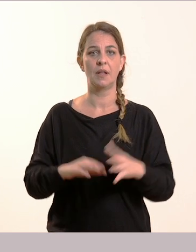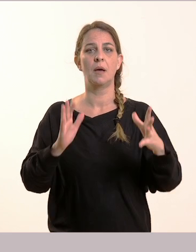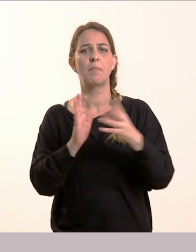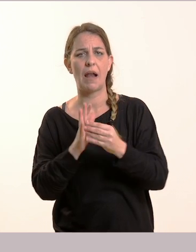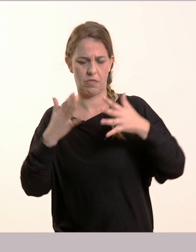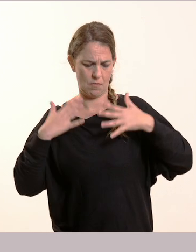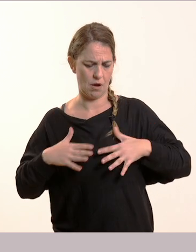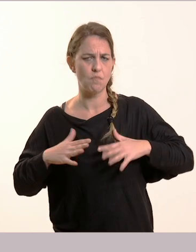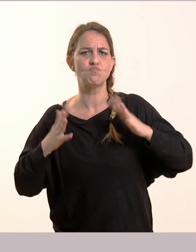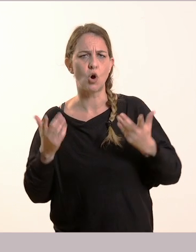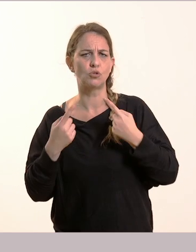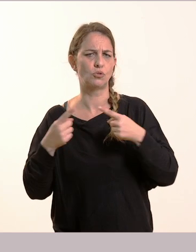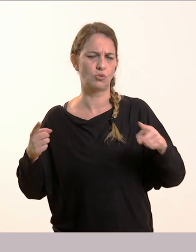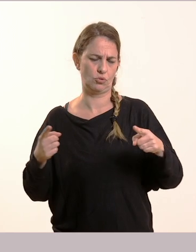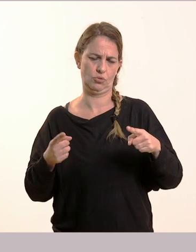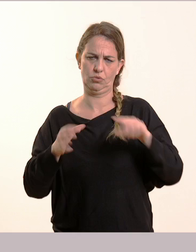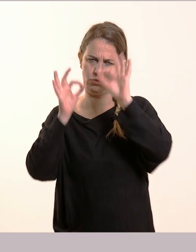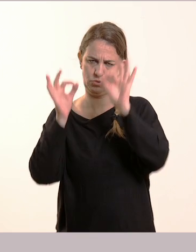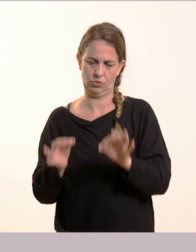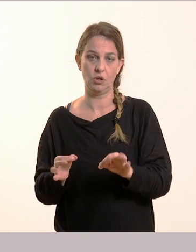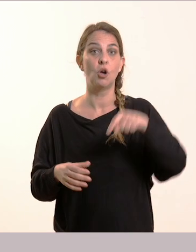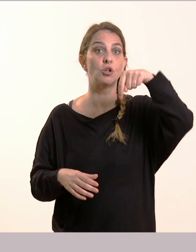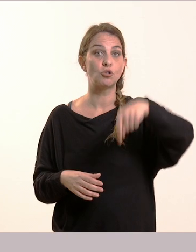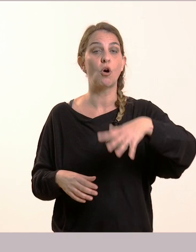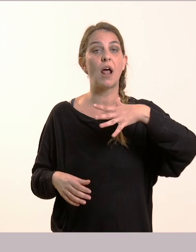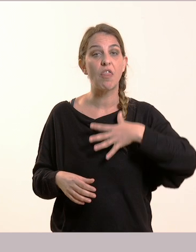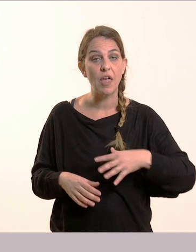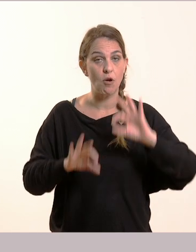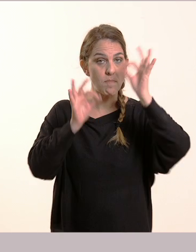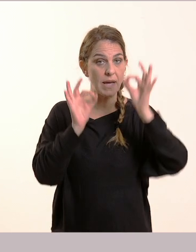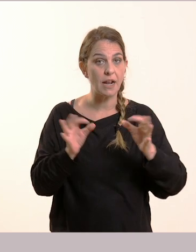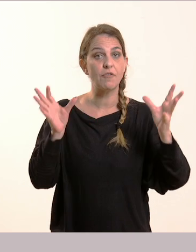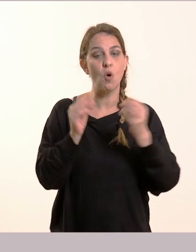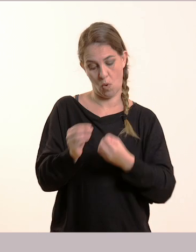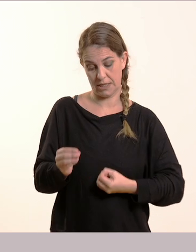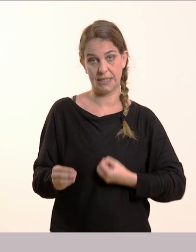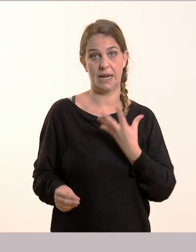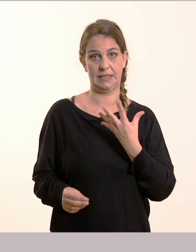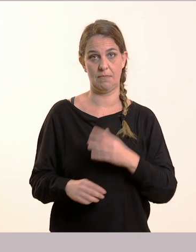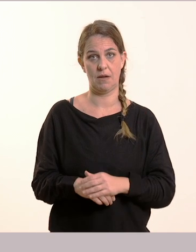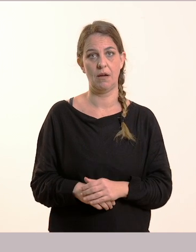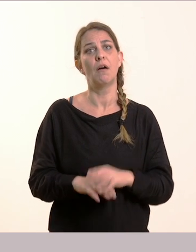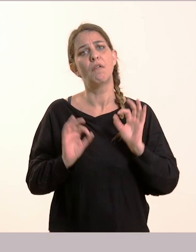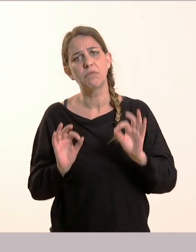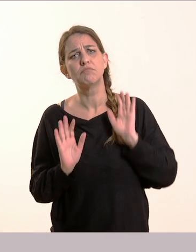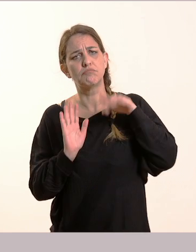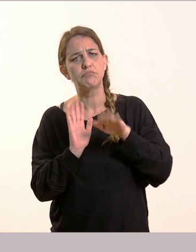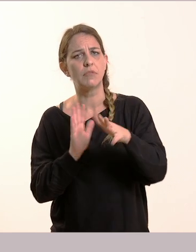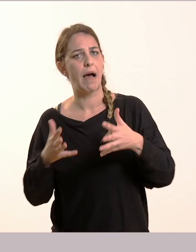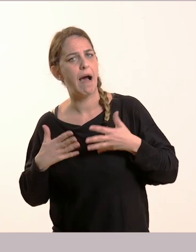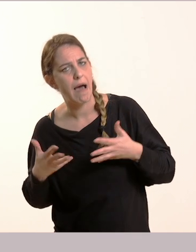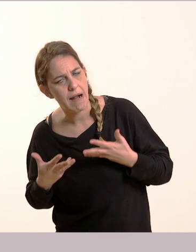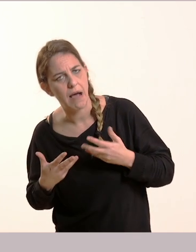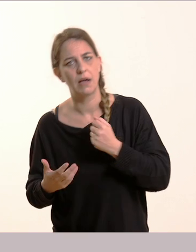μιλήσουμε τώρα για το πώς νιώθεις. Σίγουρα, άλλοτε νιώθεις χαρά, άλλοτε λύπη,